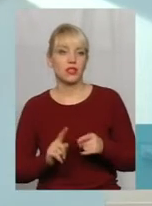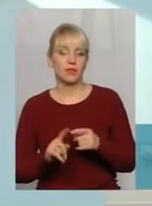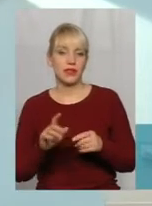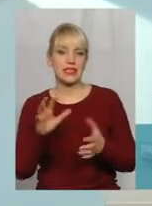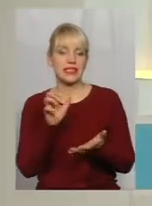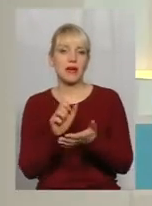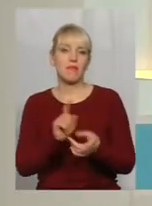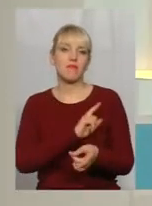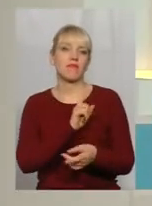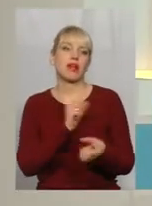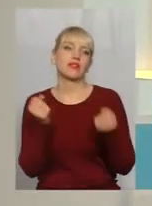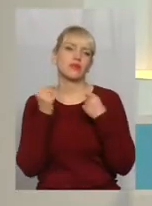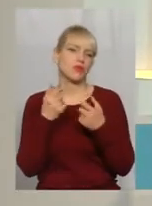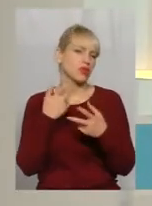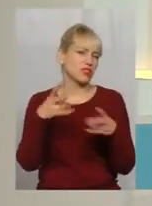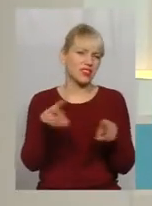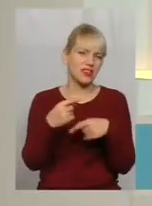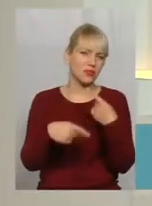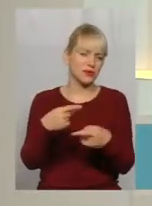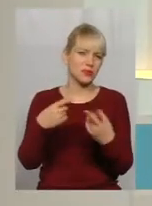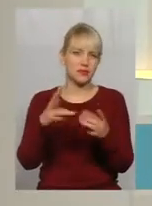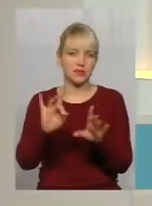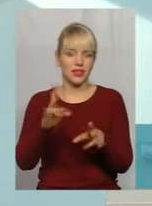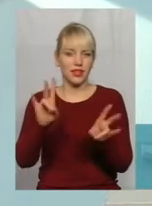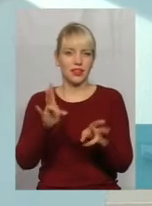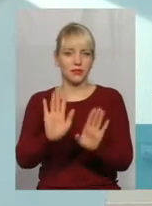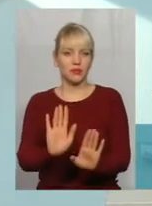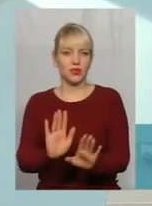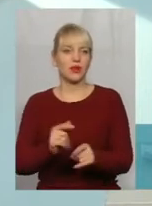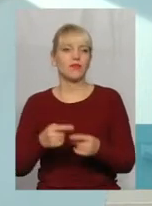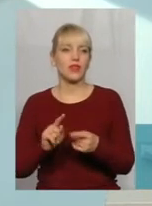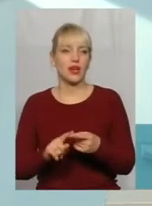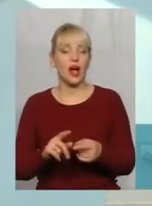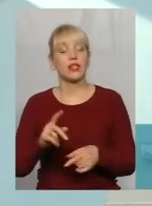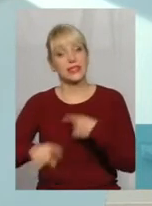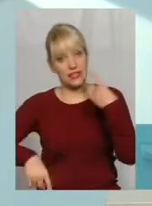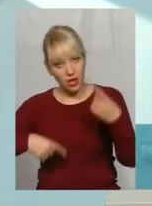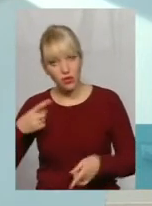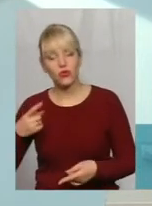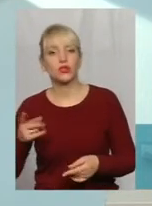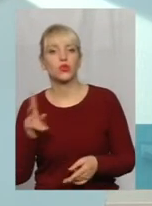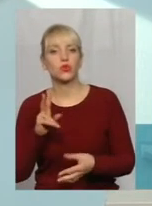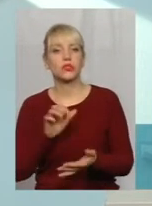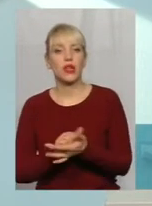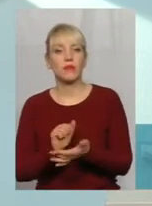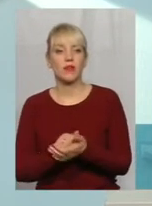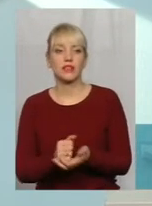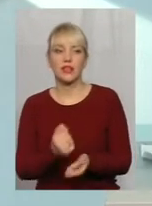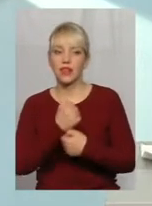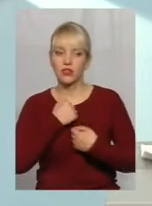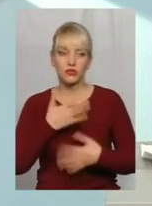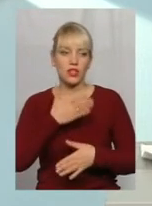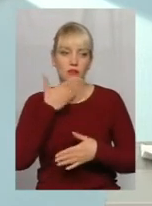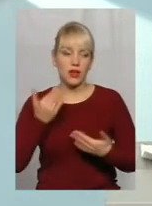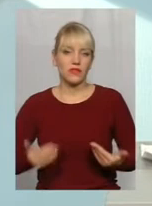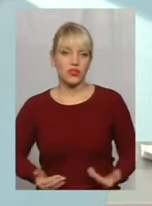спорту, батько всю, дословно, не будемо перераховувати кожного. Ну, слідуючий, слідуючий, який займався в нас, на жаль, його немає